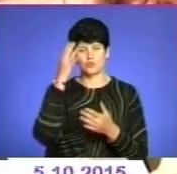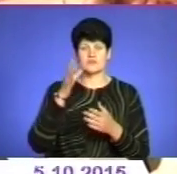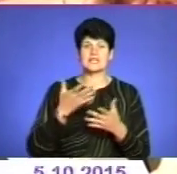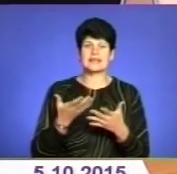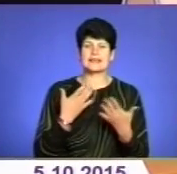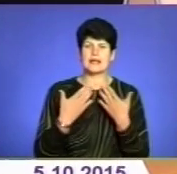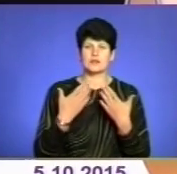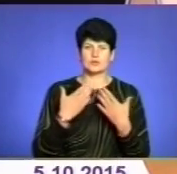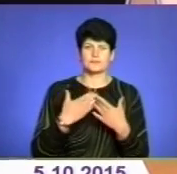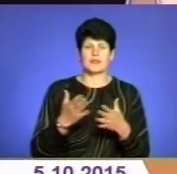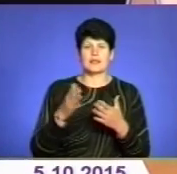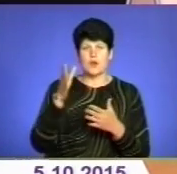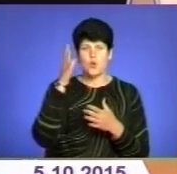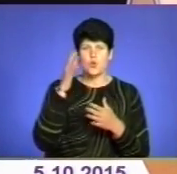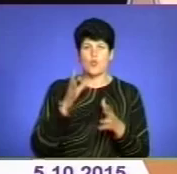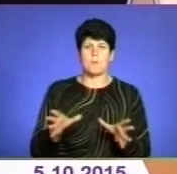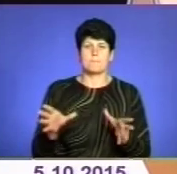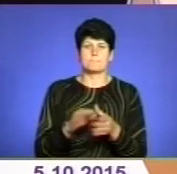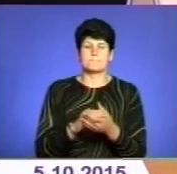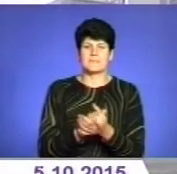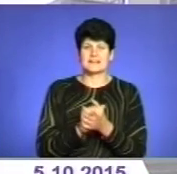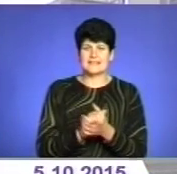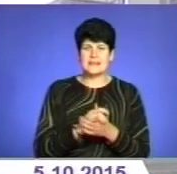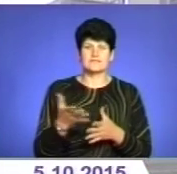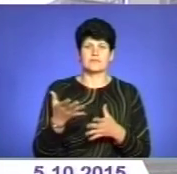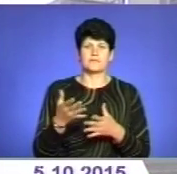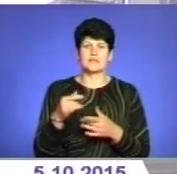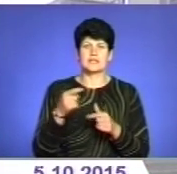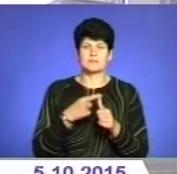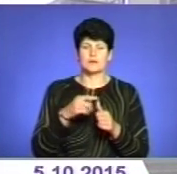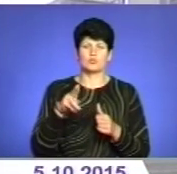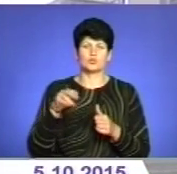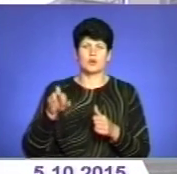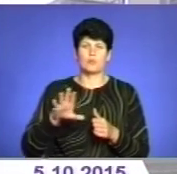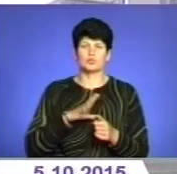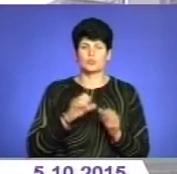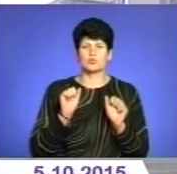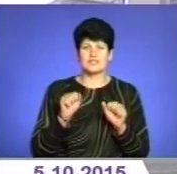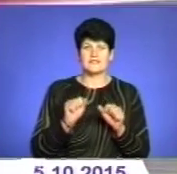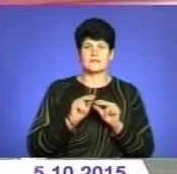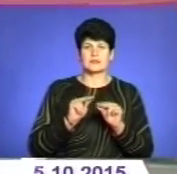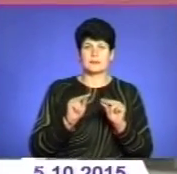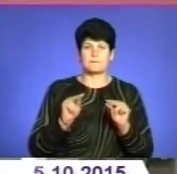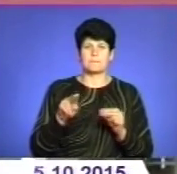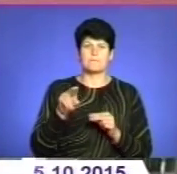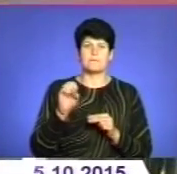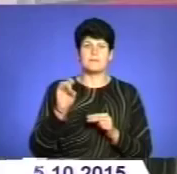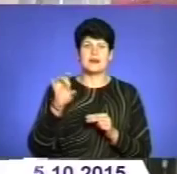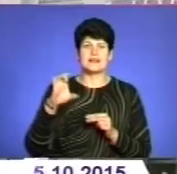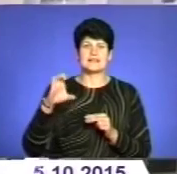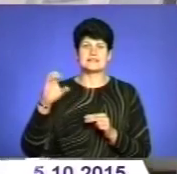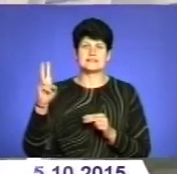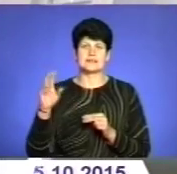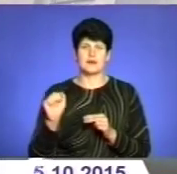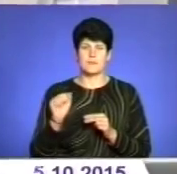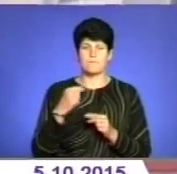партнерства в Тернопільському національному технічному університеті імені Івана Пулюя шлося і про можливість викладання перської мови в нашому місті –